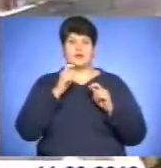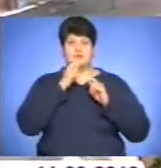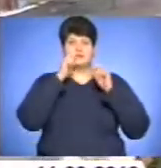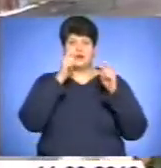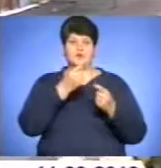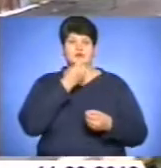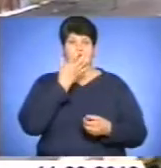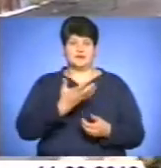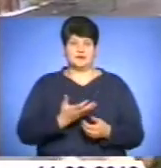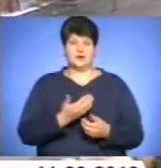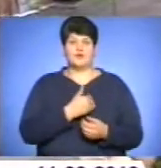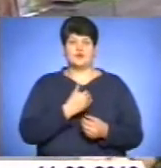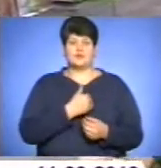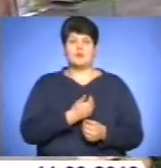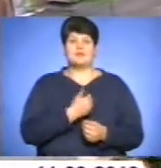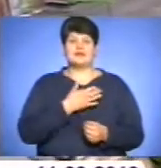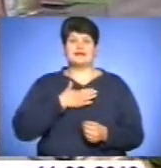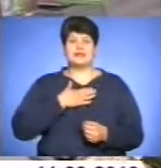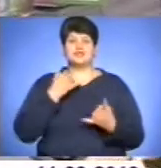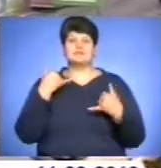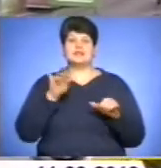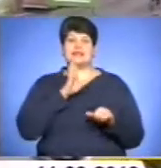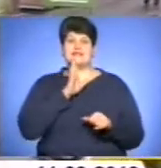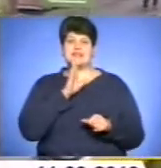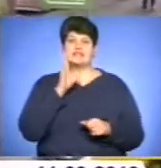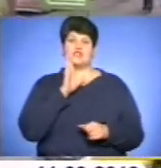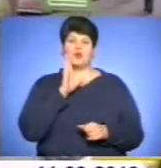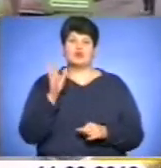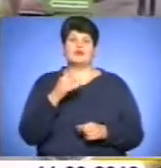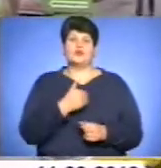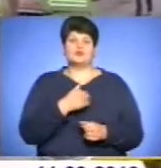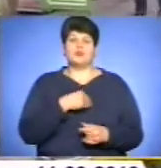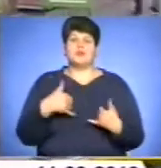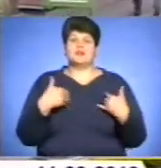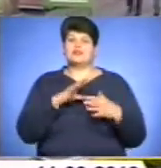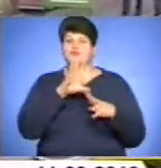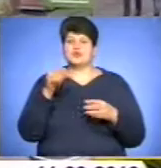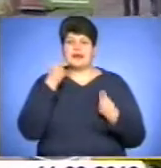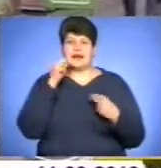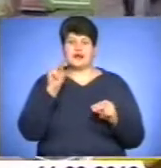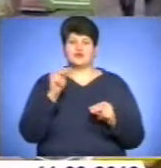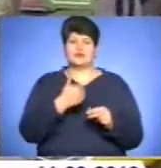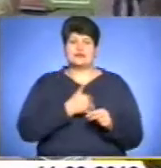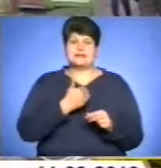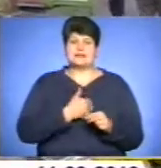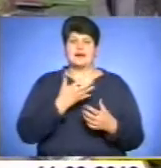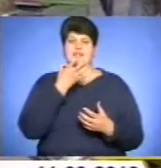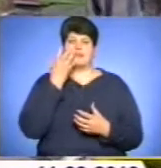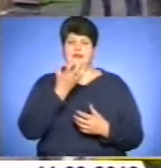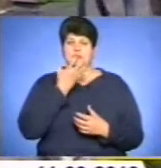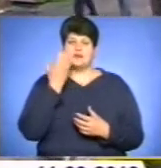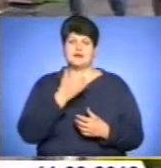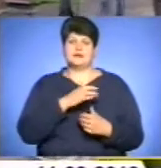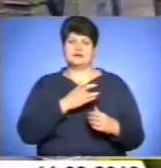Хотів би побажати привітати наших чарівних дівчат, жінок, побажати всього найкращого, наснаги, тепла, багато